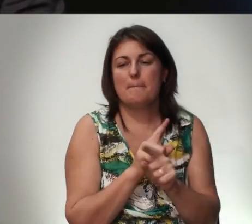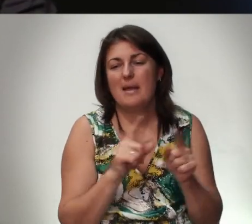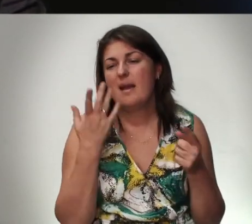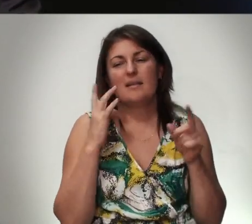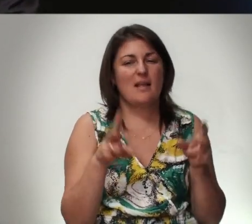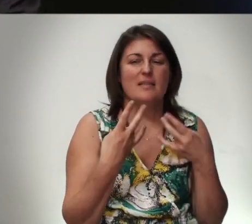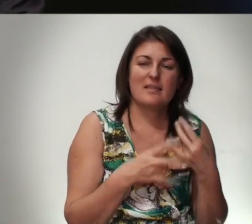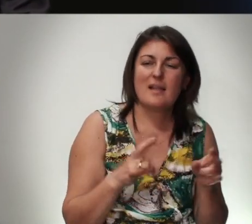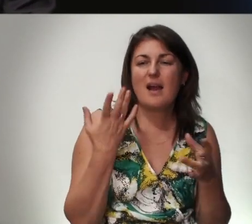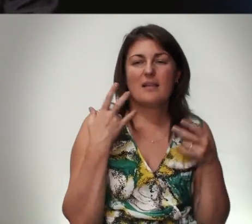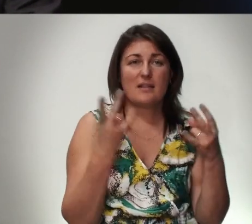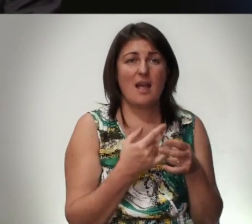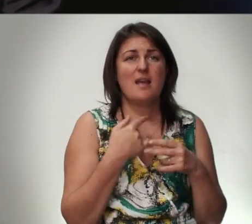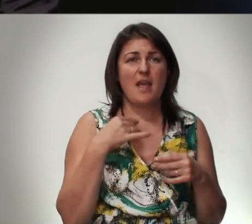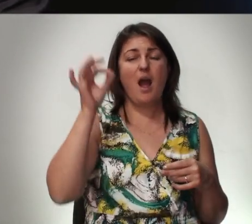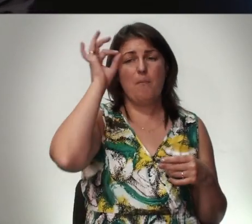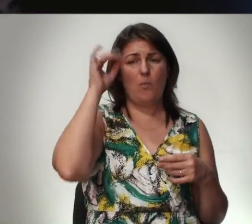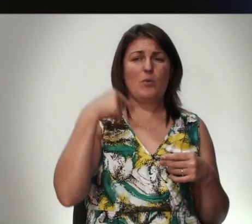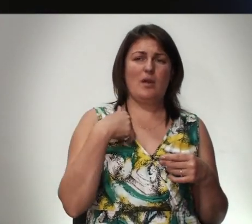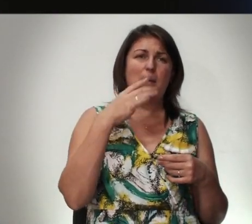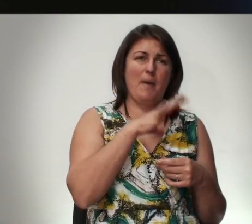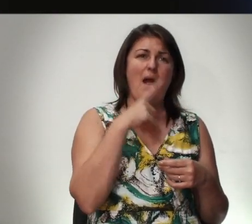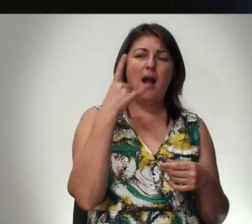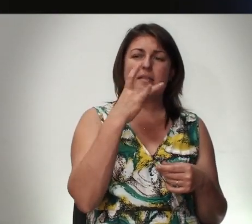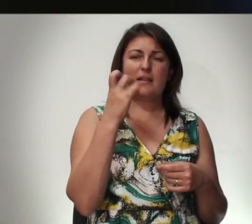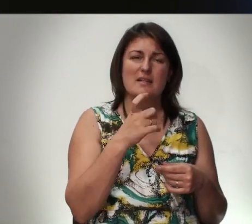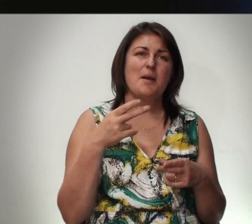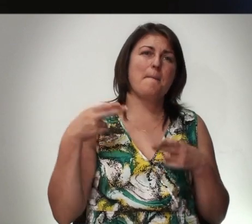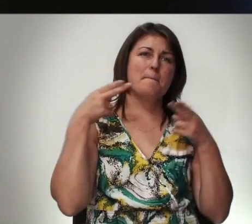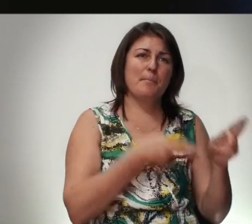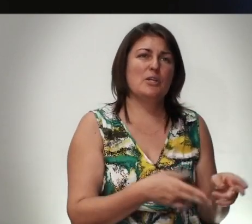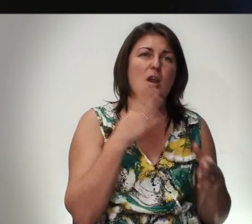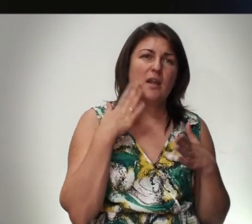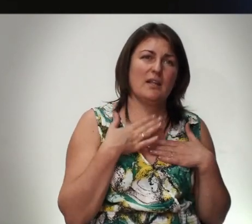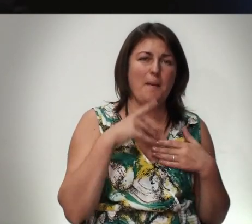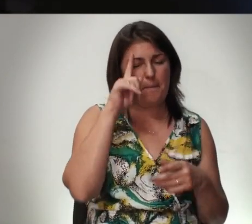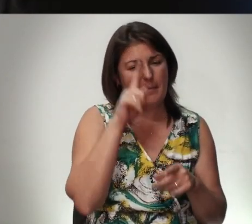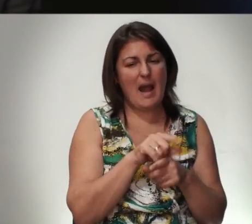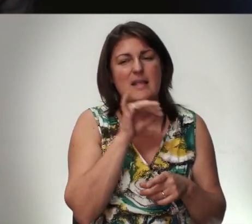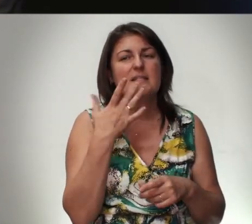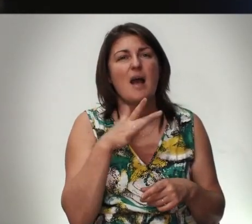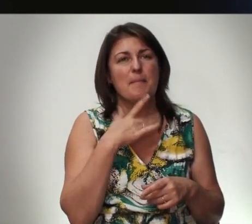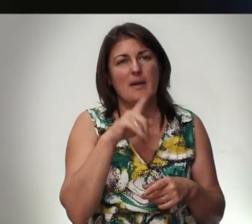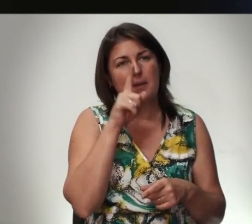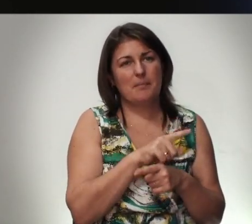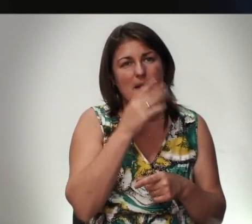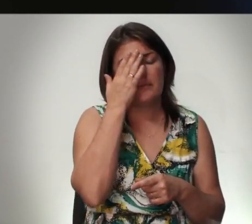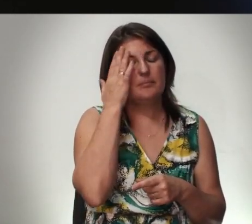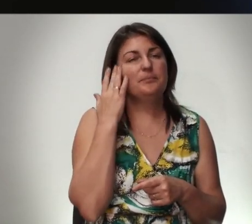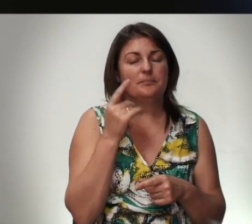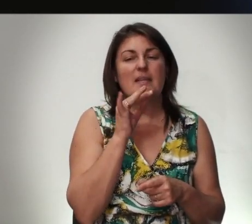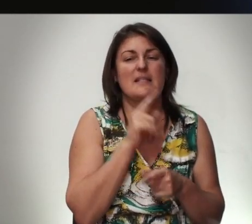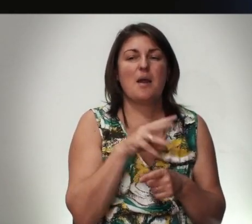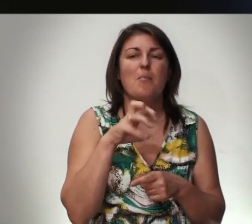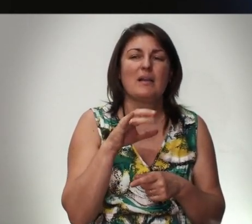Надо И Когда Не Надо Я Помню Я Был Один Раз Приезжали К нам Братья С Америки Брат Добин Сестра Марта